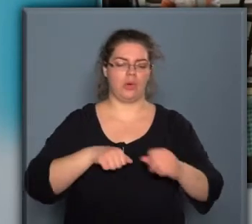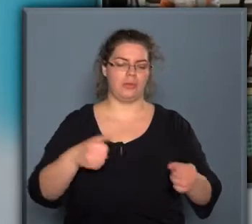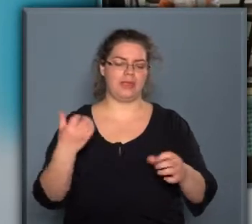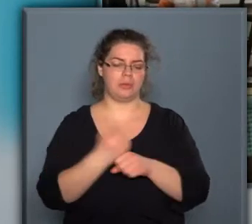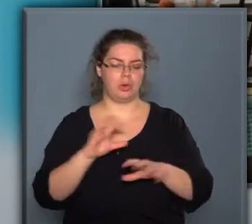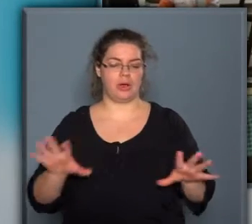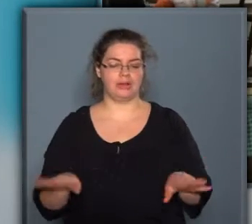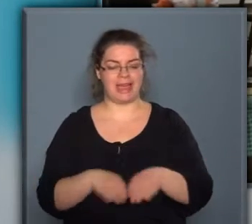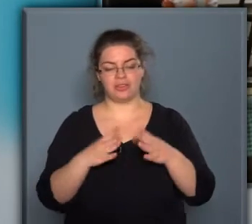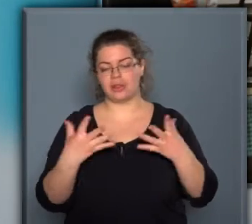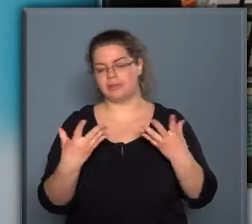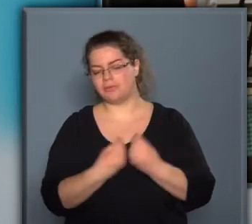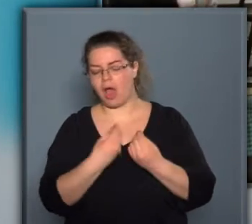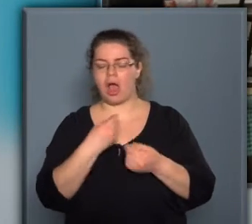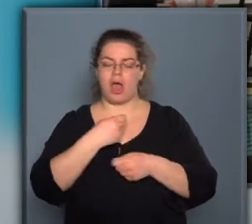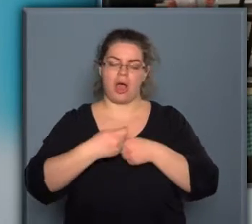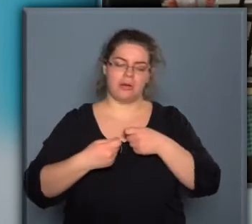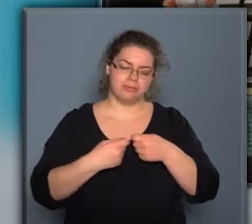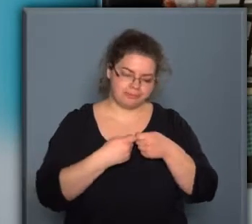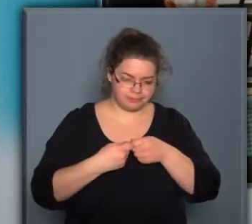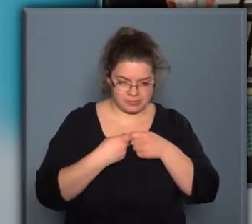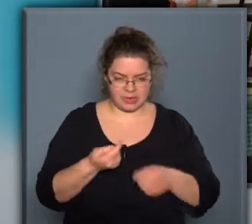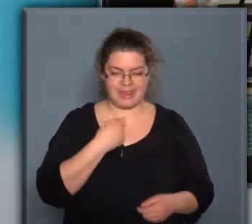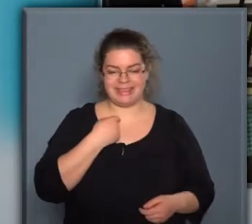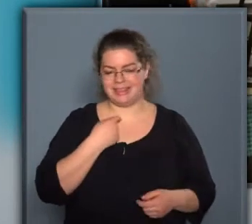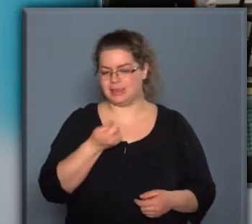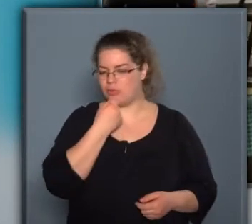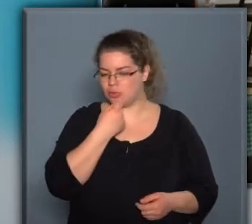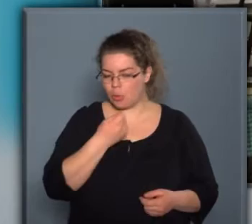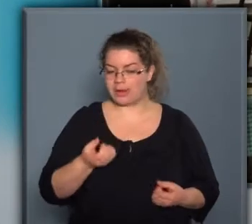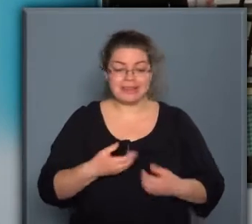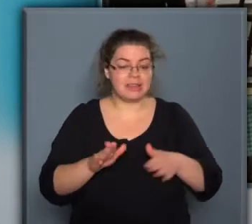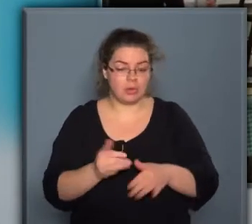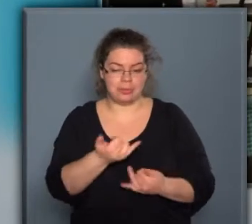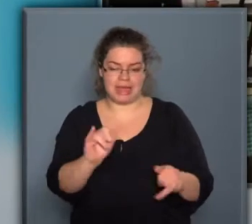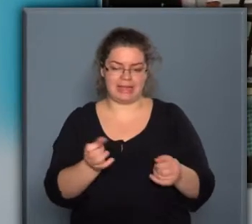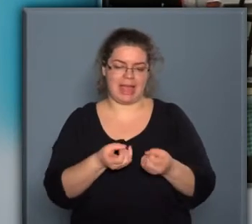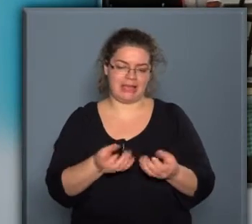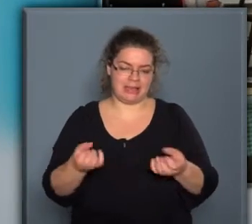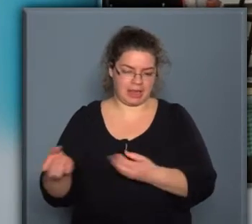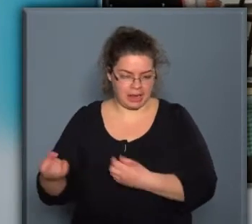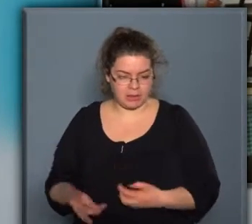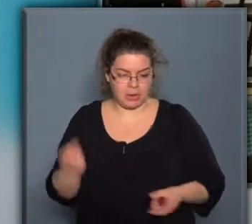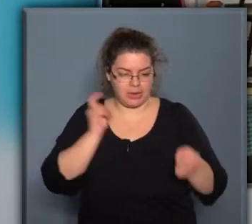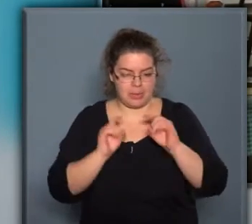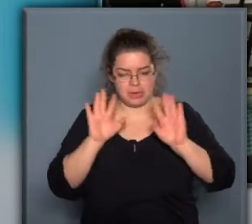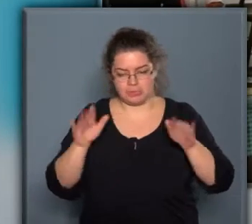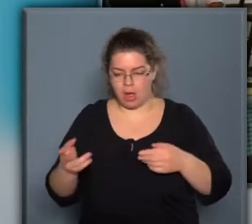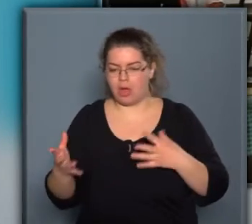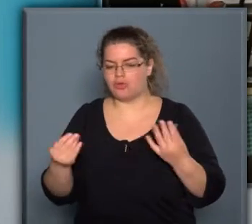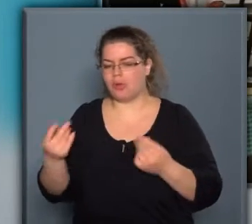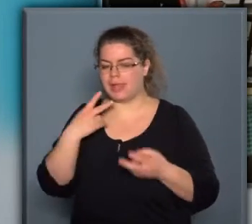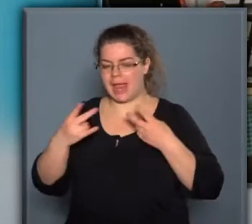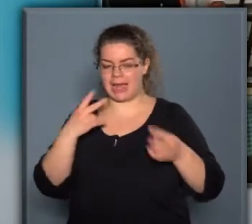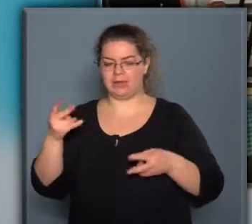munkatársaival szerveztünk egy kis disznótort, de ez nyitott természetesen, hirdettük mindenki számára. Remélem, hogy majd sokan